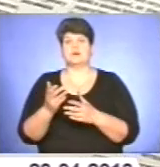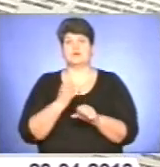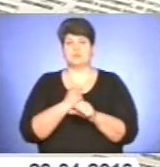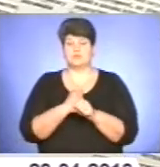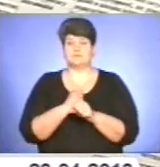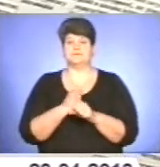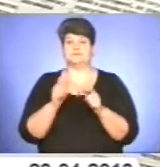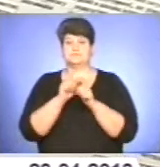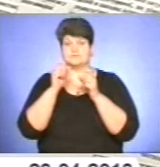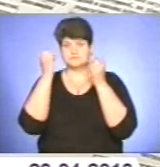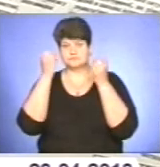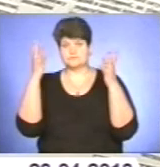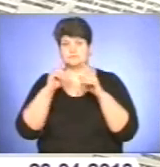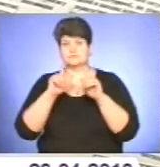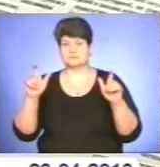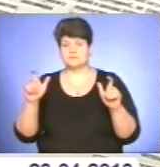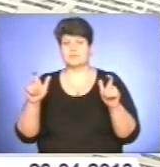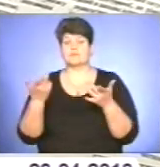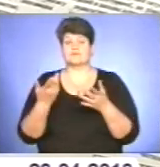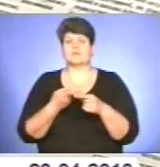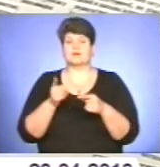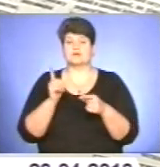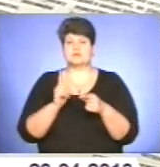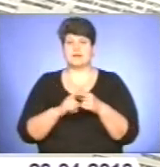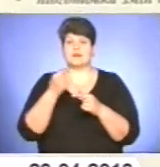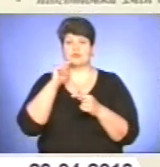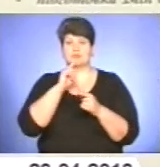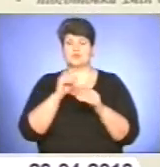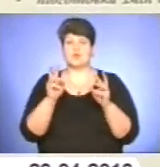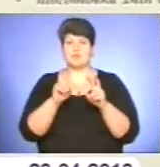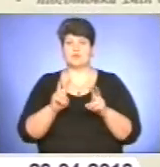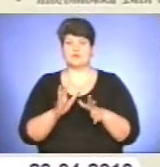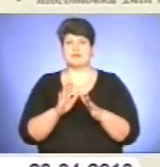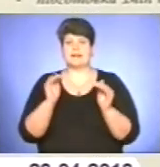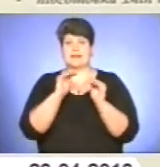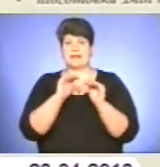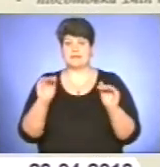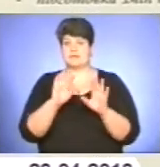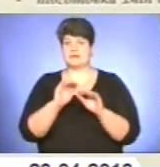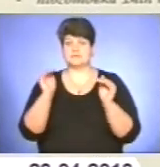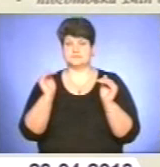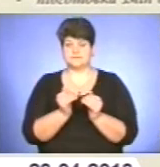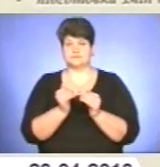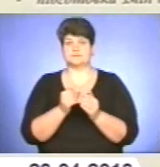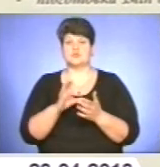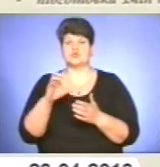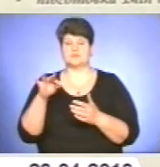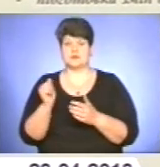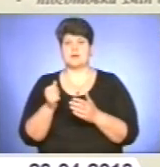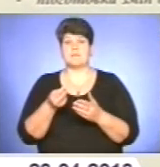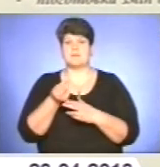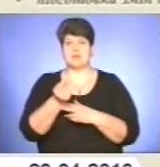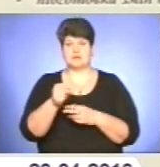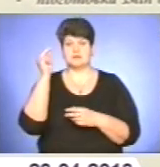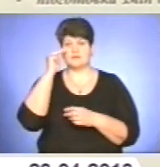серед переліку встановлення економічно обґрунтованої на рівні не нижчому засобівартість плати за навчання дітей у школах